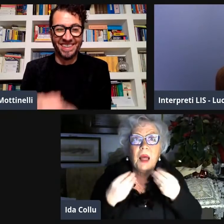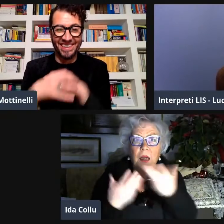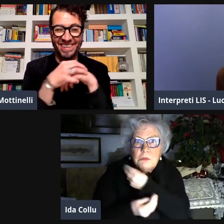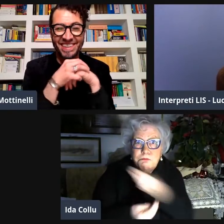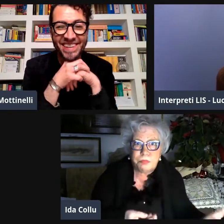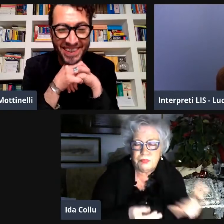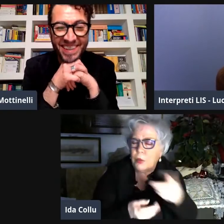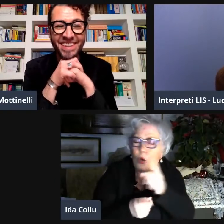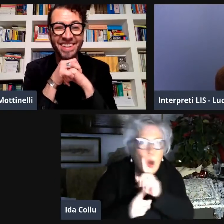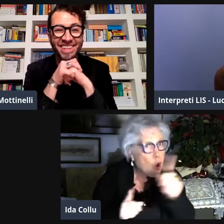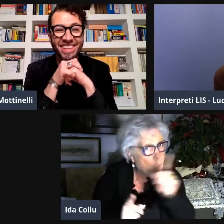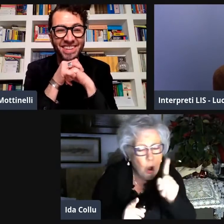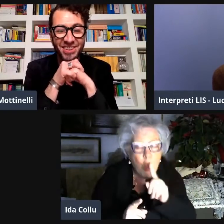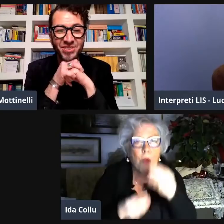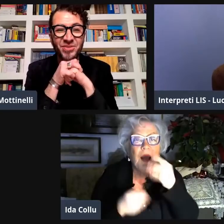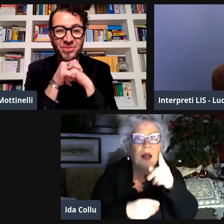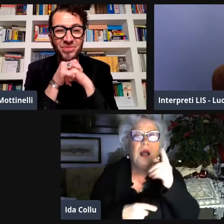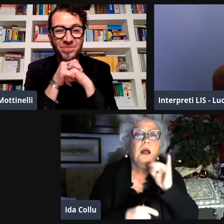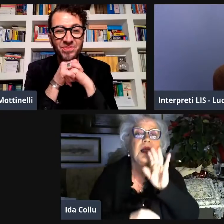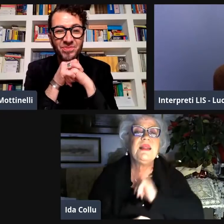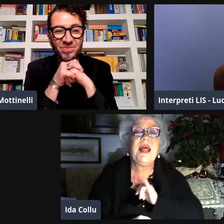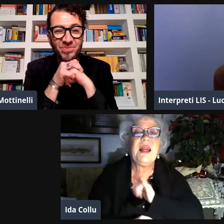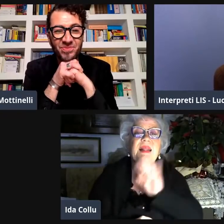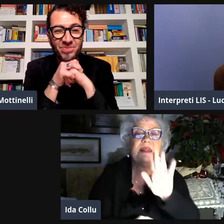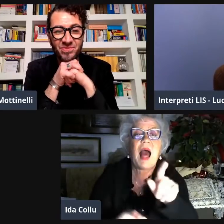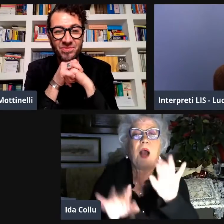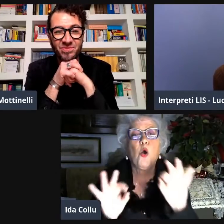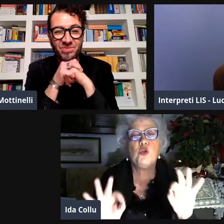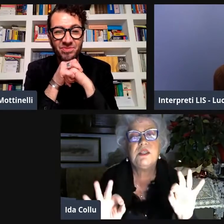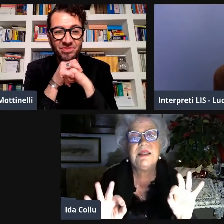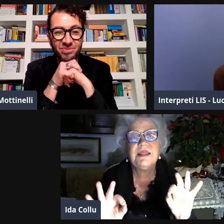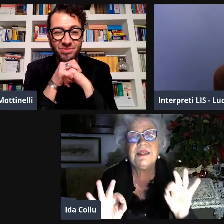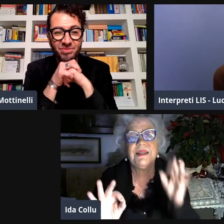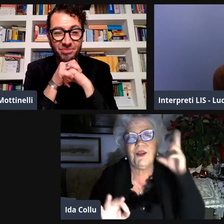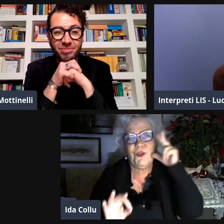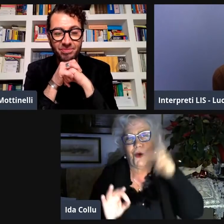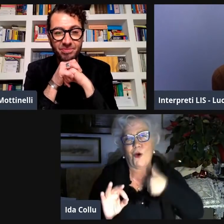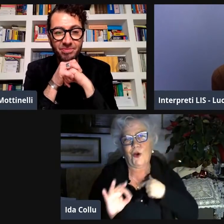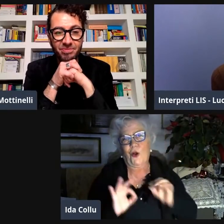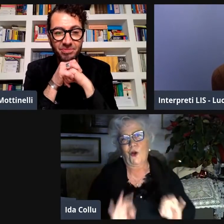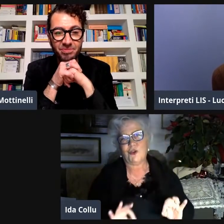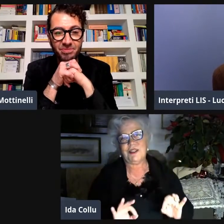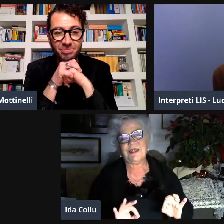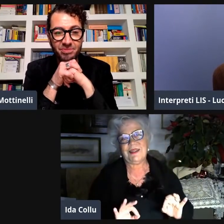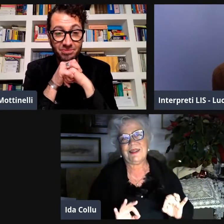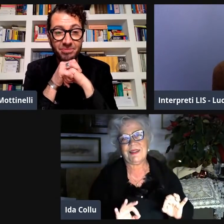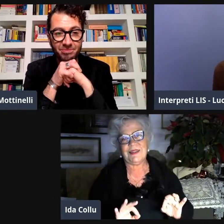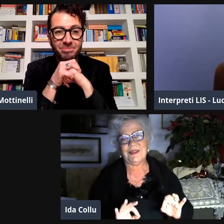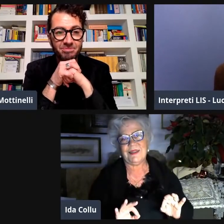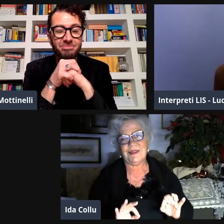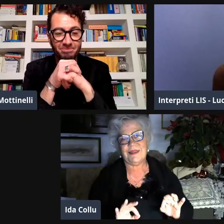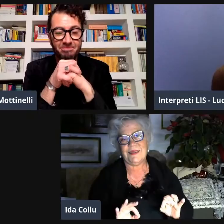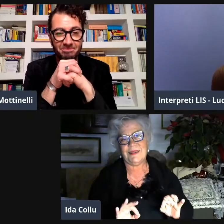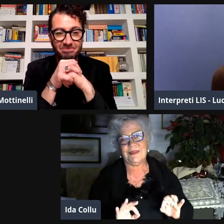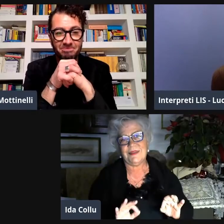mentre l'uomo non deve essere svalutato attenzione però diciamo che le donne hanno un'identità di